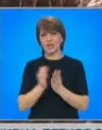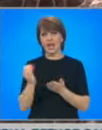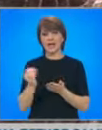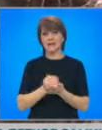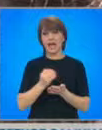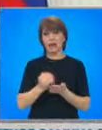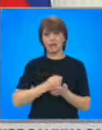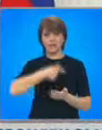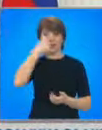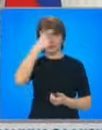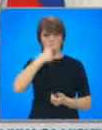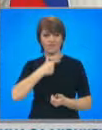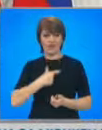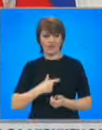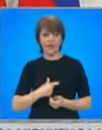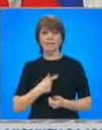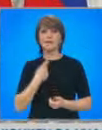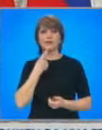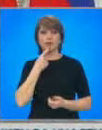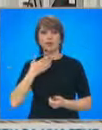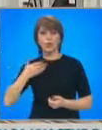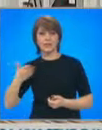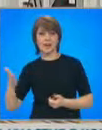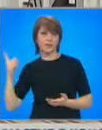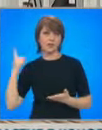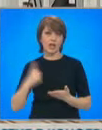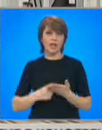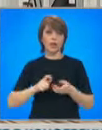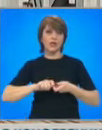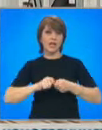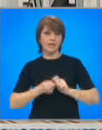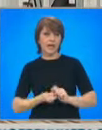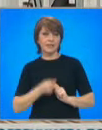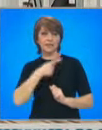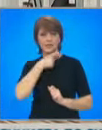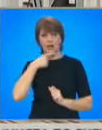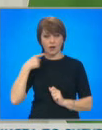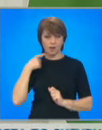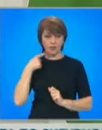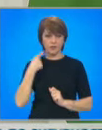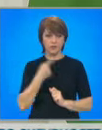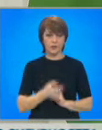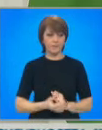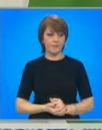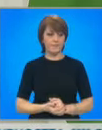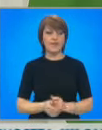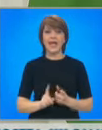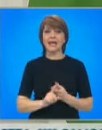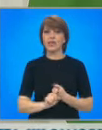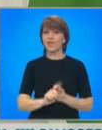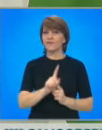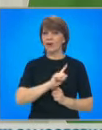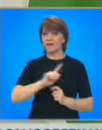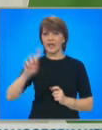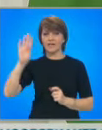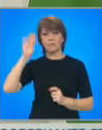суверенитет на страната си, защото Запада така или иначе ще наложи санкции на Русия, а повод винаги ще се намери. Киев не изпълнява